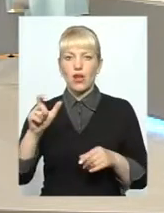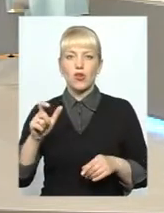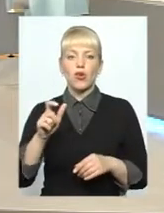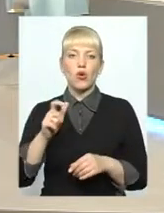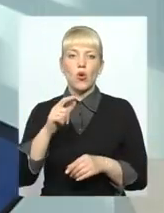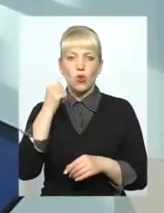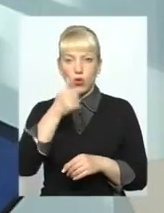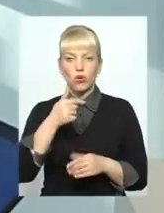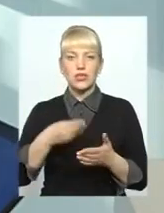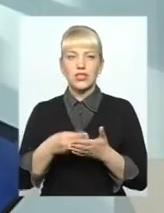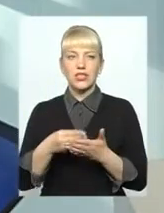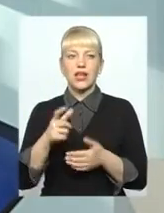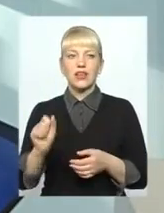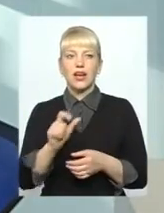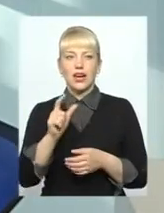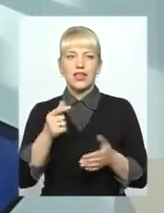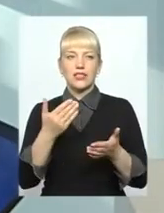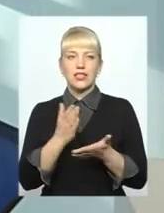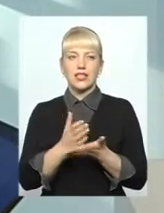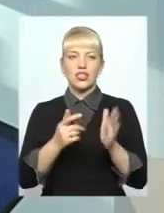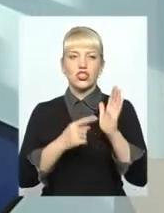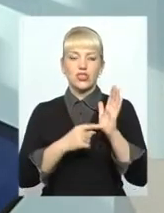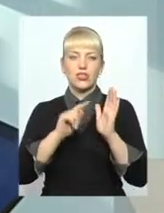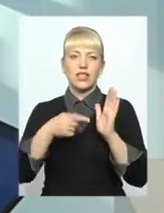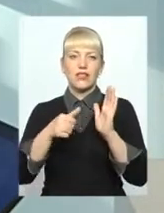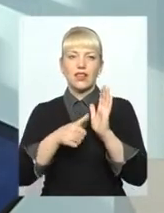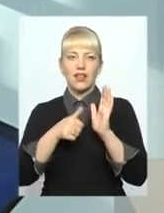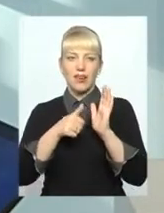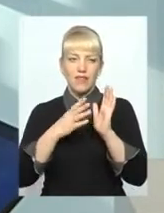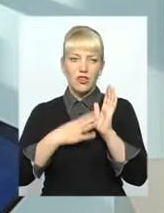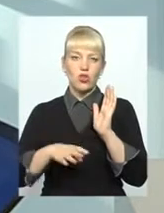населення становить 6 гривень 96 копійок.